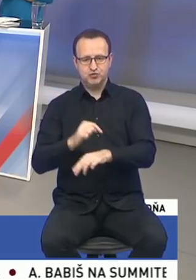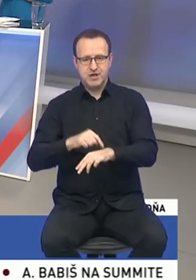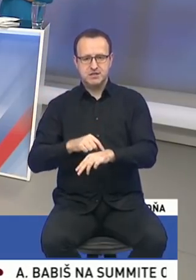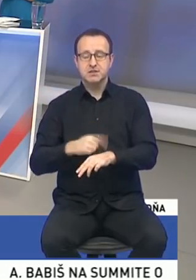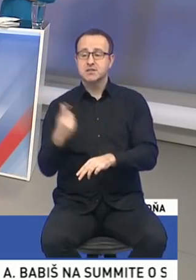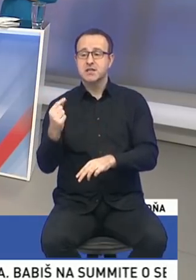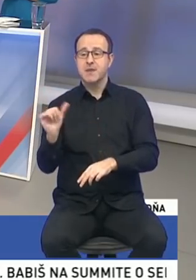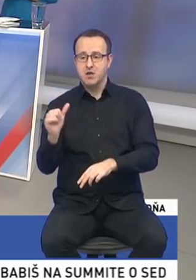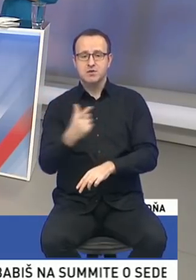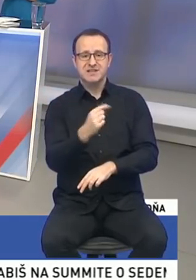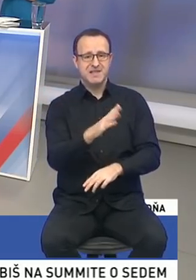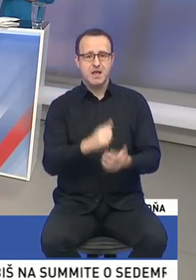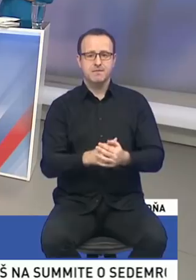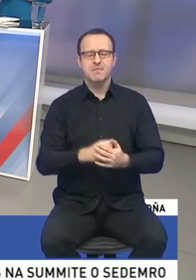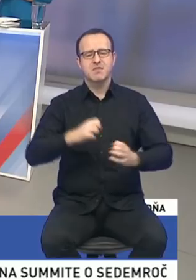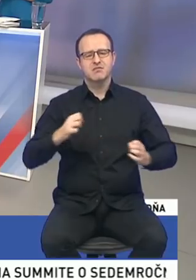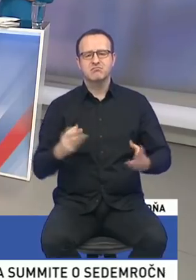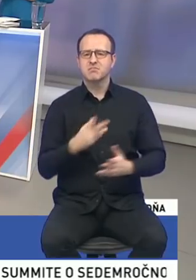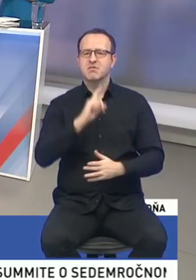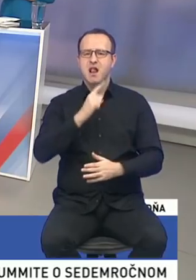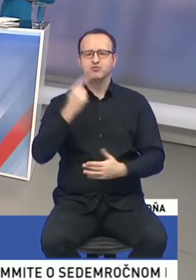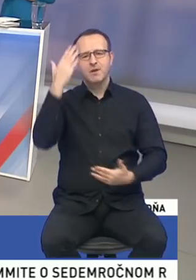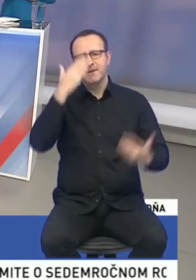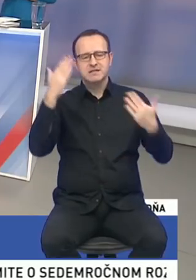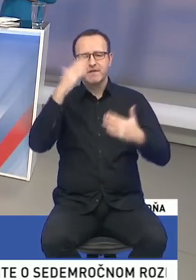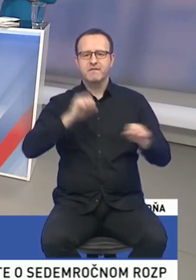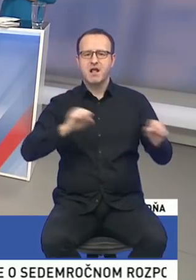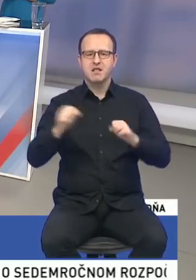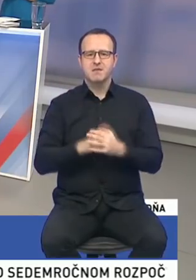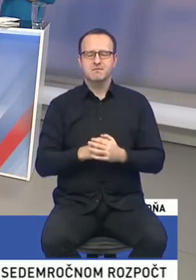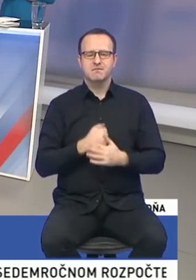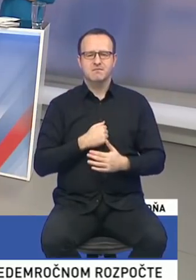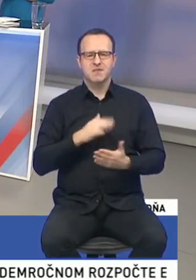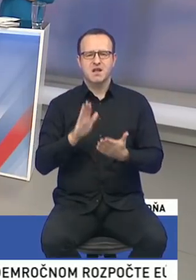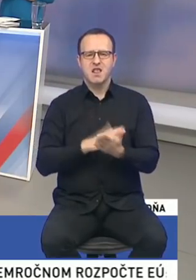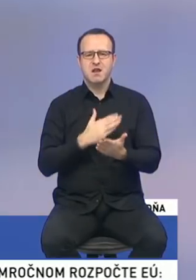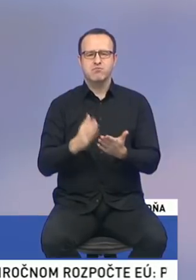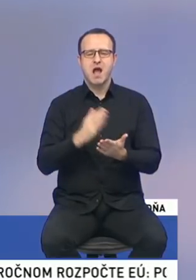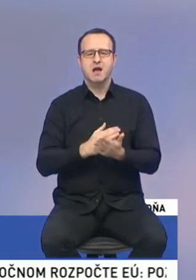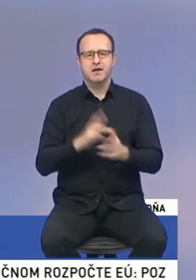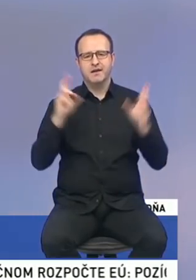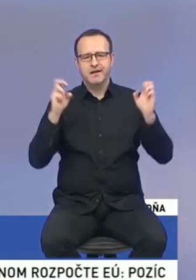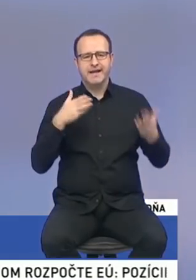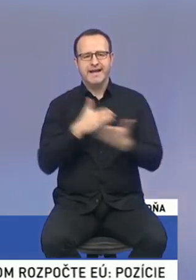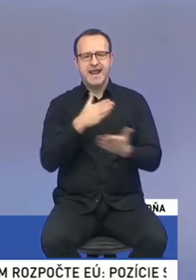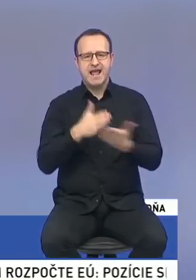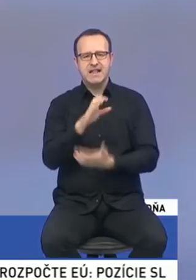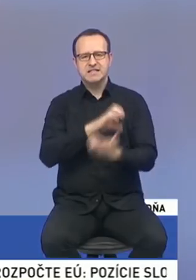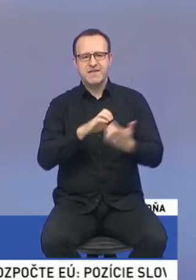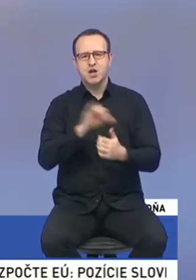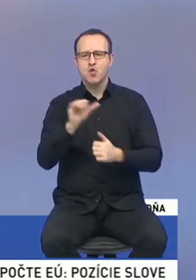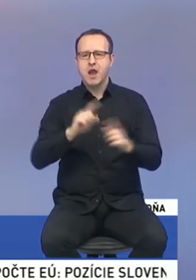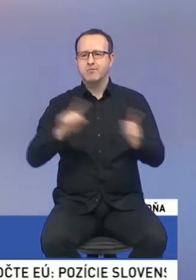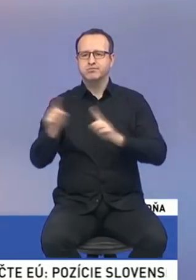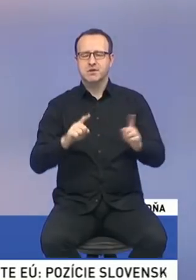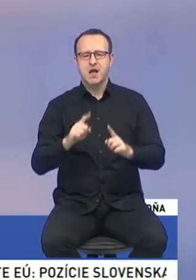kým nie? Možno, čo bolo vaša ideálna predstava ideálnej vlády? Netreba krajať zver, ktorá behá po lese a budeme sa k spololebnej spolupráci vyjadrovať.